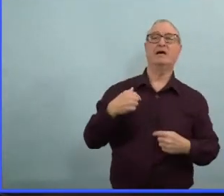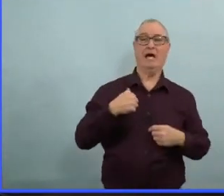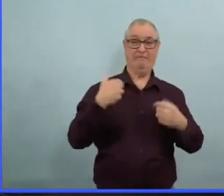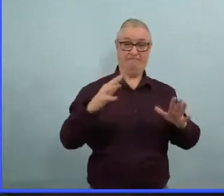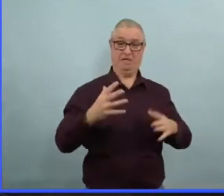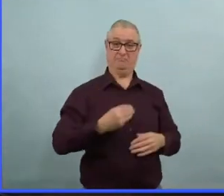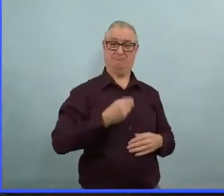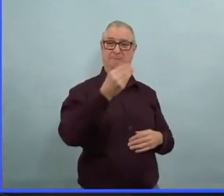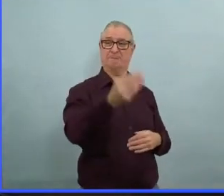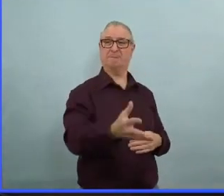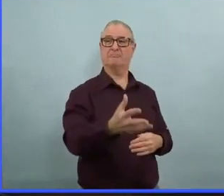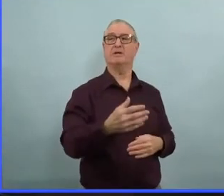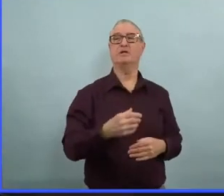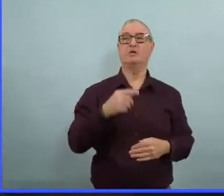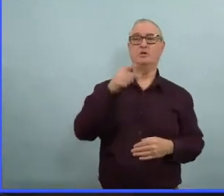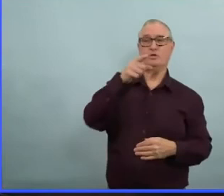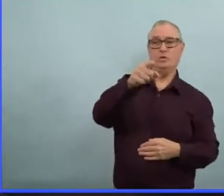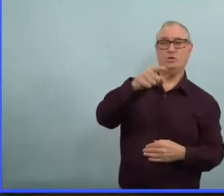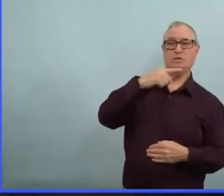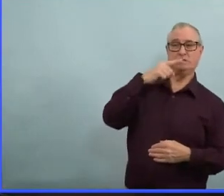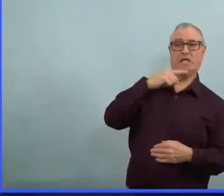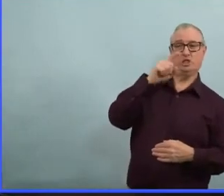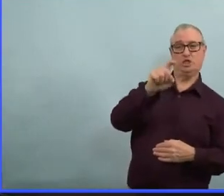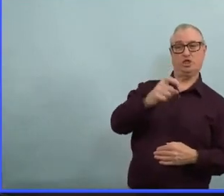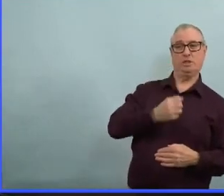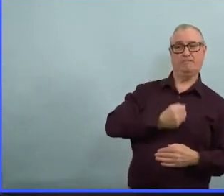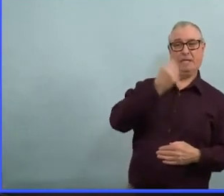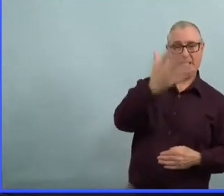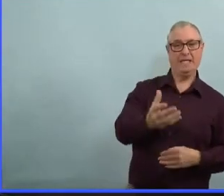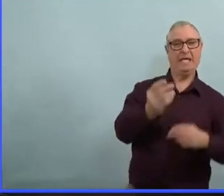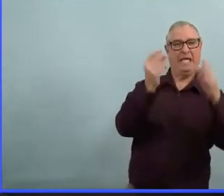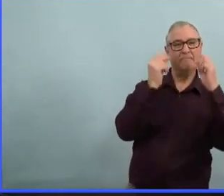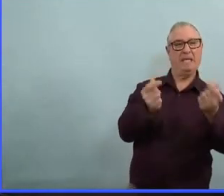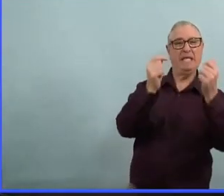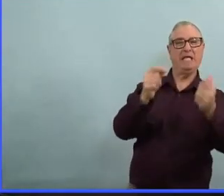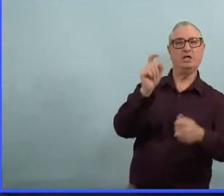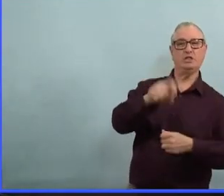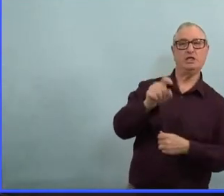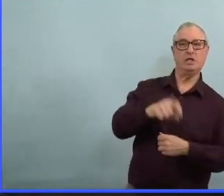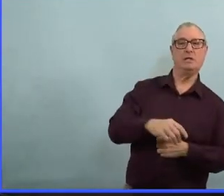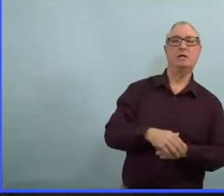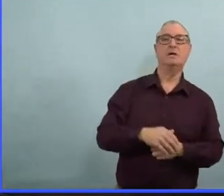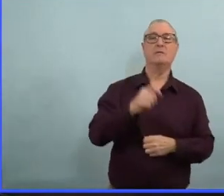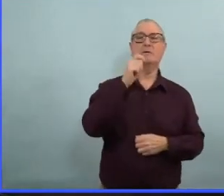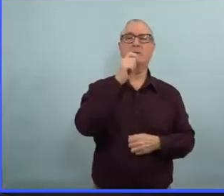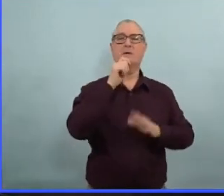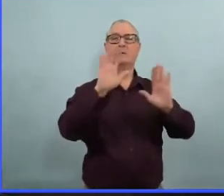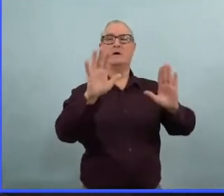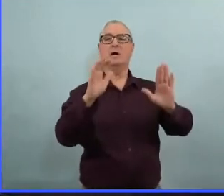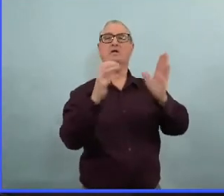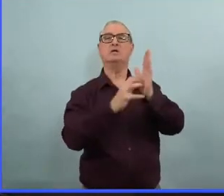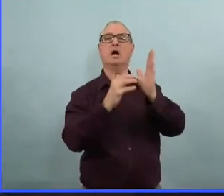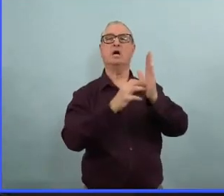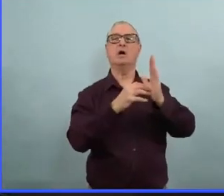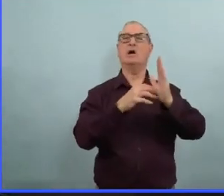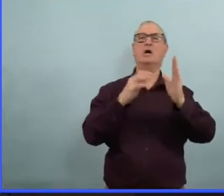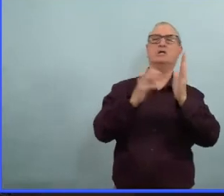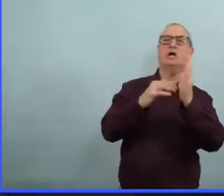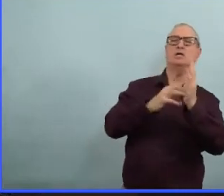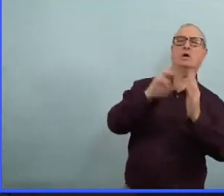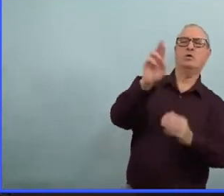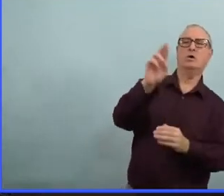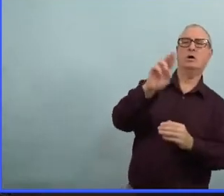non ça n'a c'était vraiment un oubli ou non nous avons terminé maintenant merci